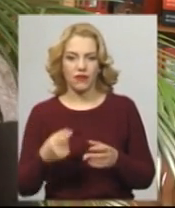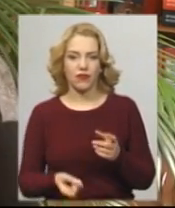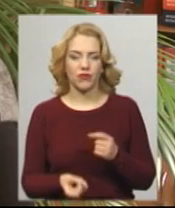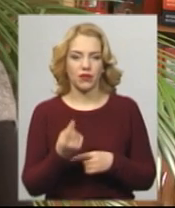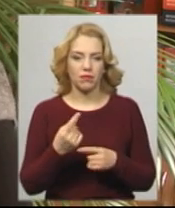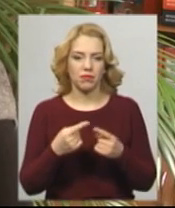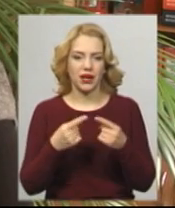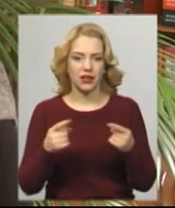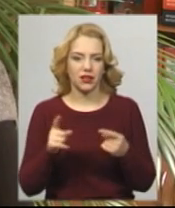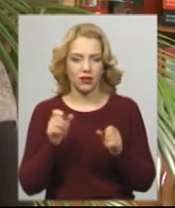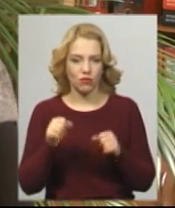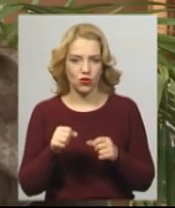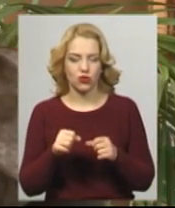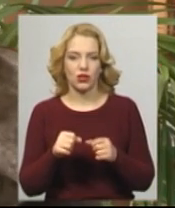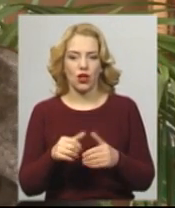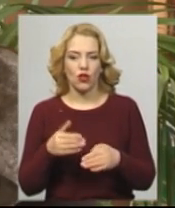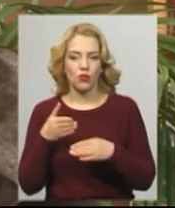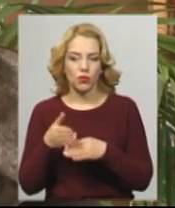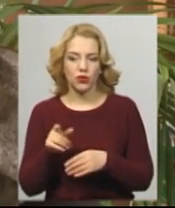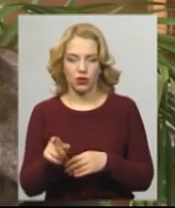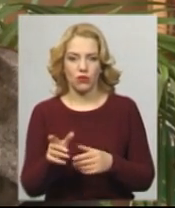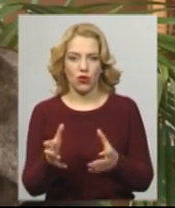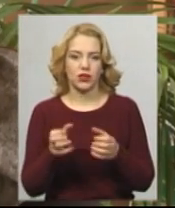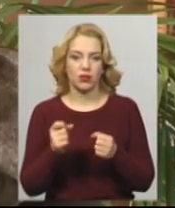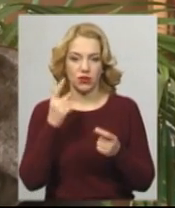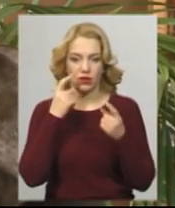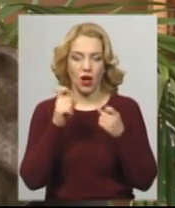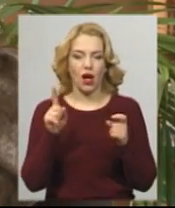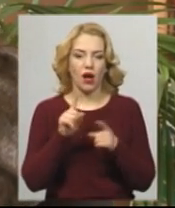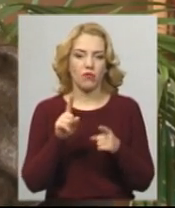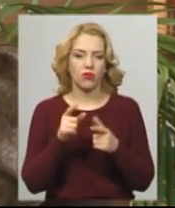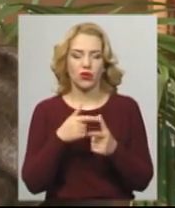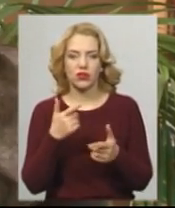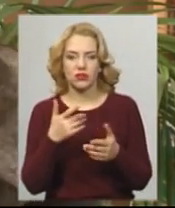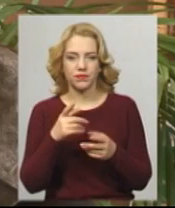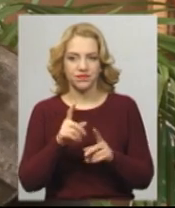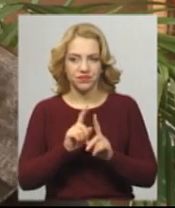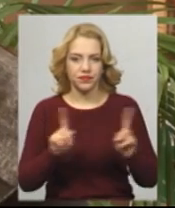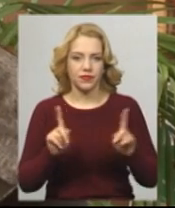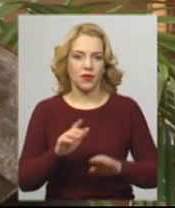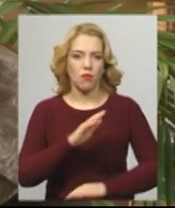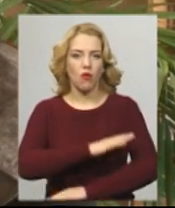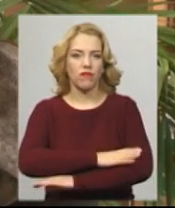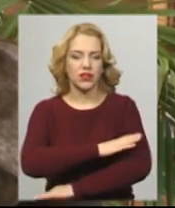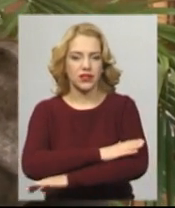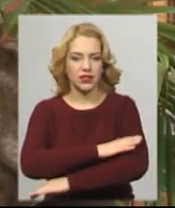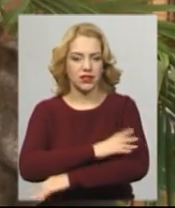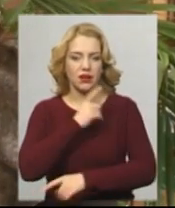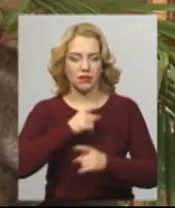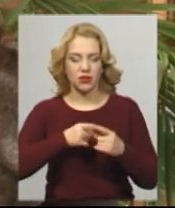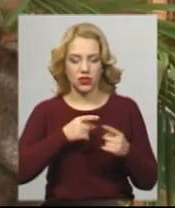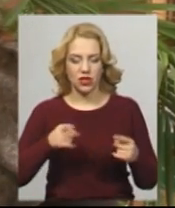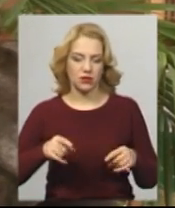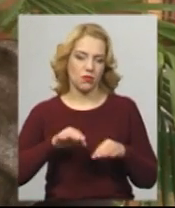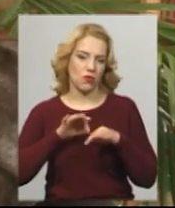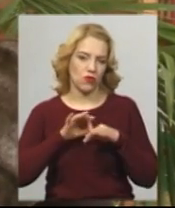теоретично допомогти йому отримати інформацію, або він робить, скажімо так, не зовсім адекватну поведінку під час проходження написання тесту, то,